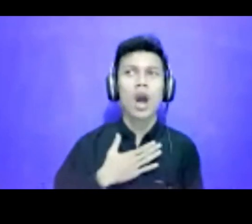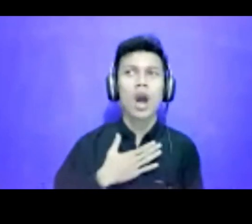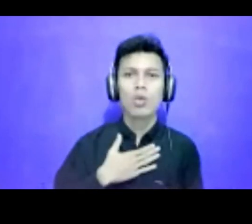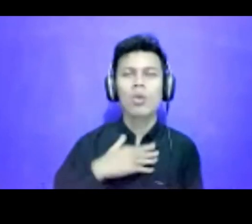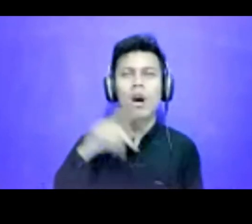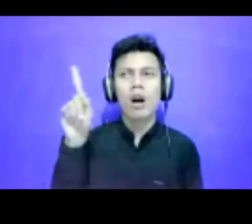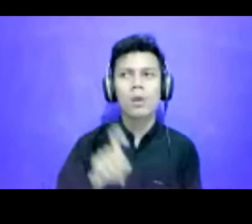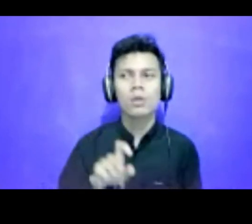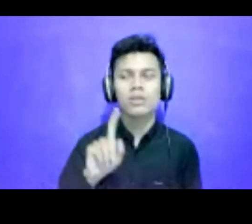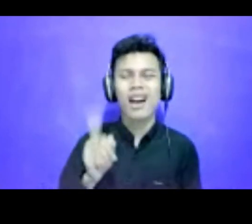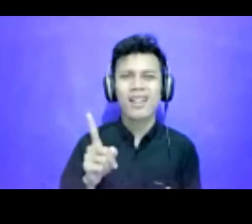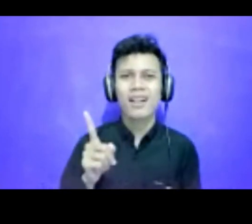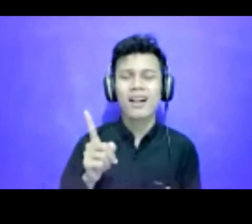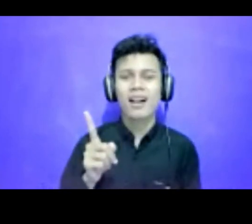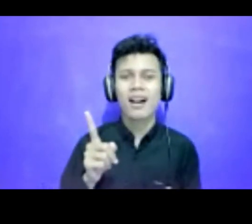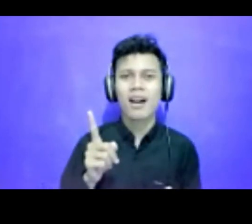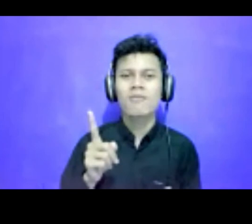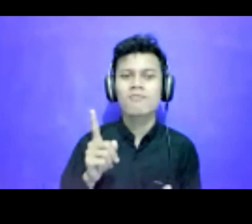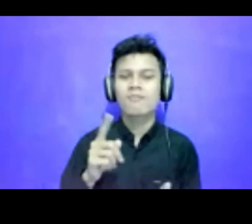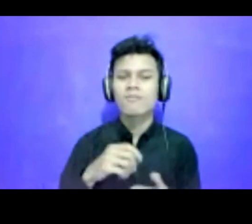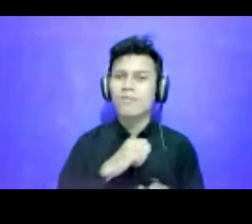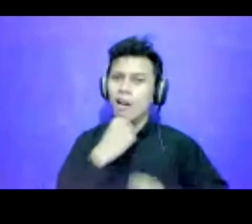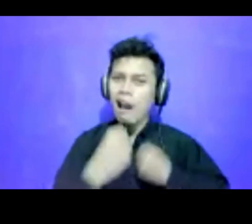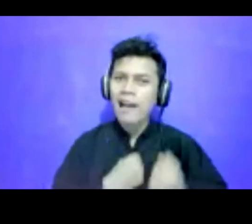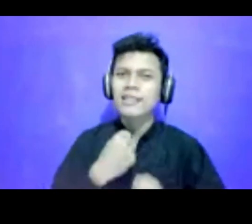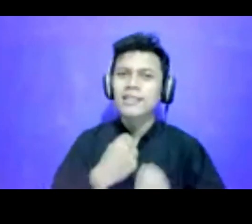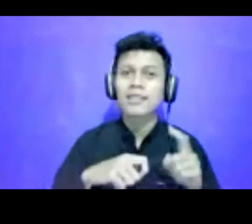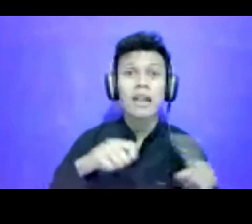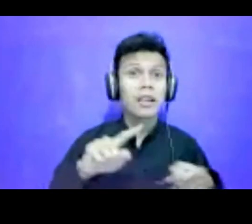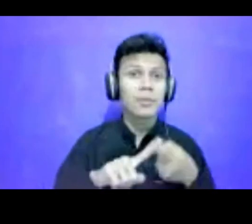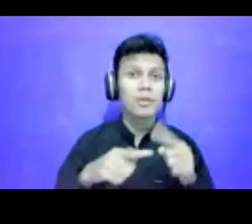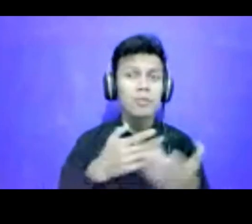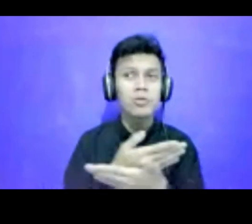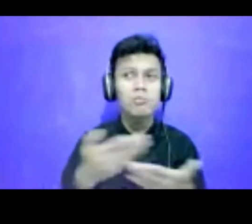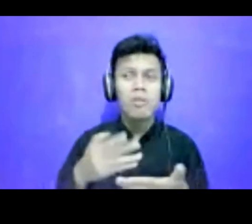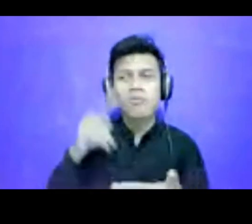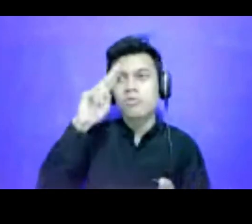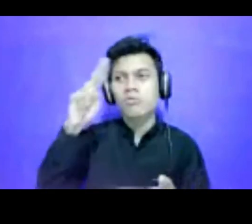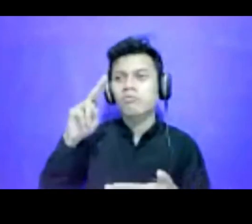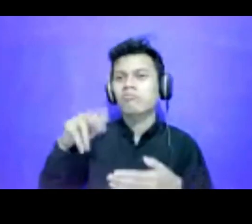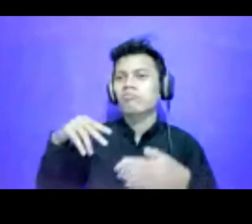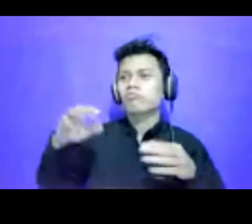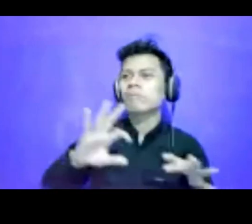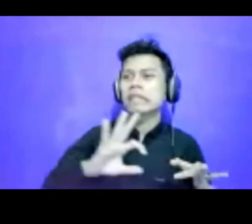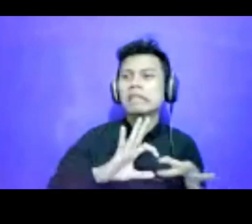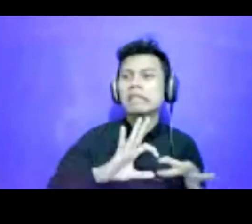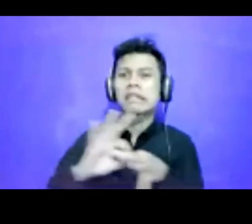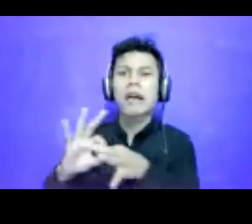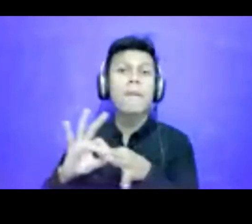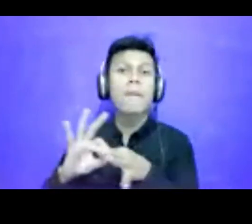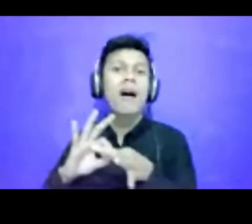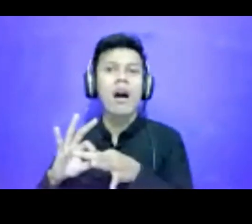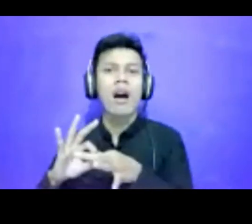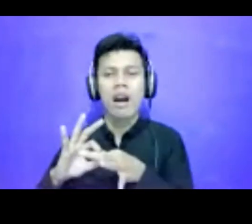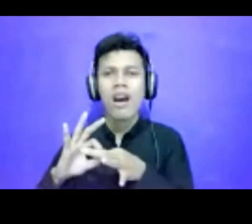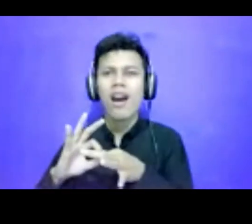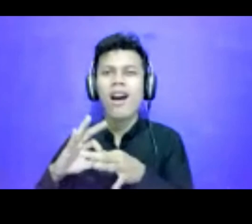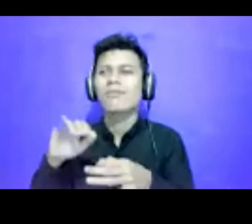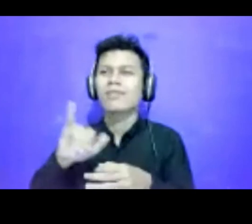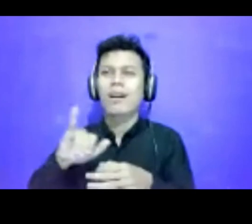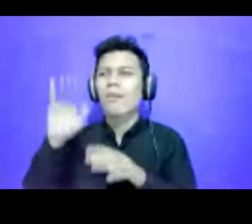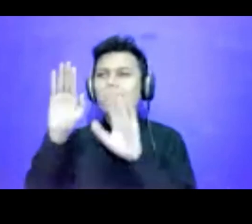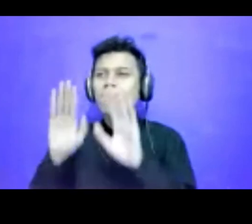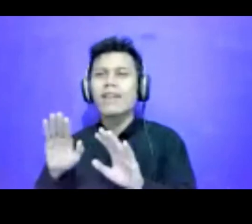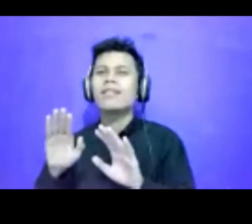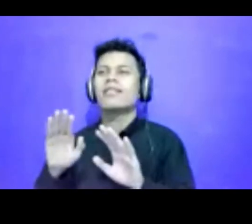apa namanya, action juga dari teman-teman untuk menawarkan ke media-media mainstream, supaya bisa melakukan kolaborasi, dan